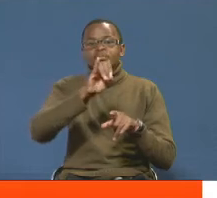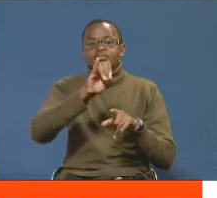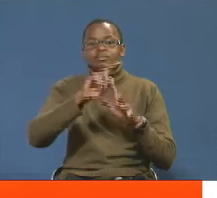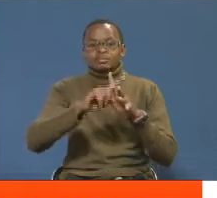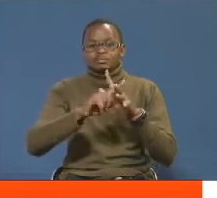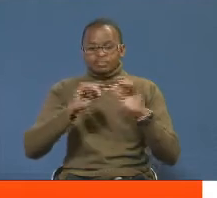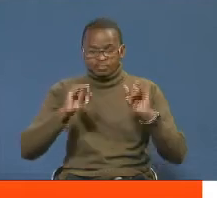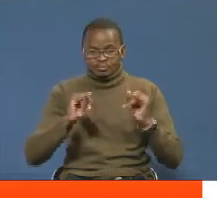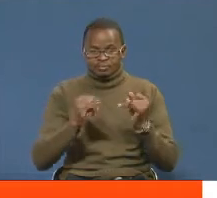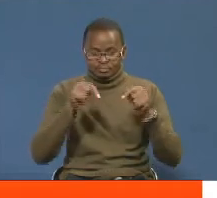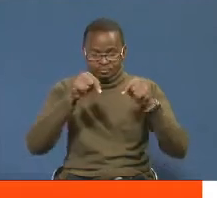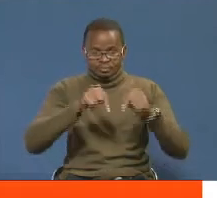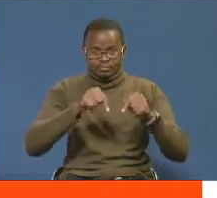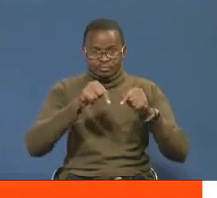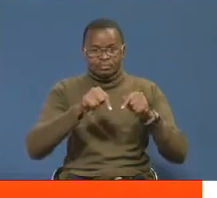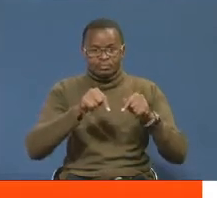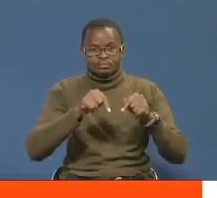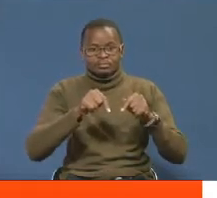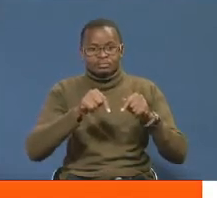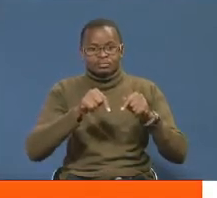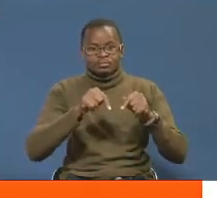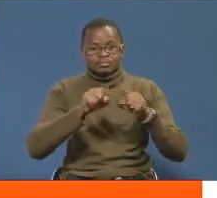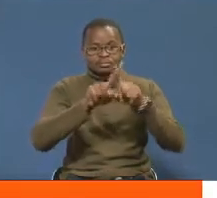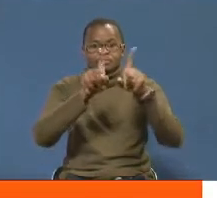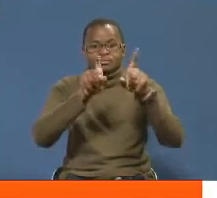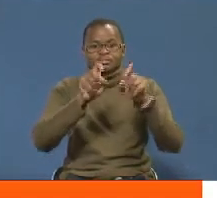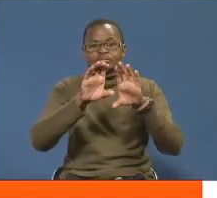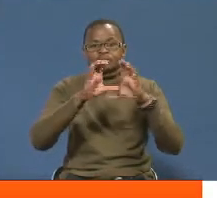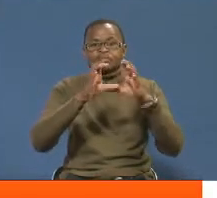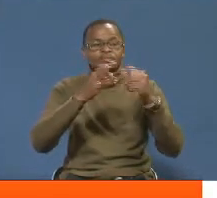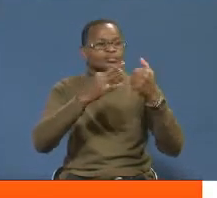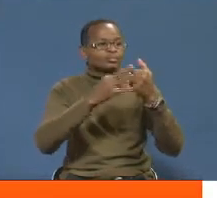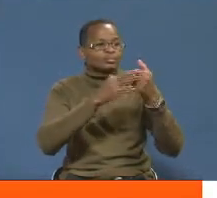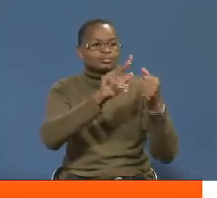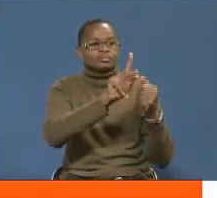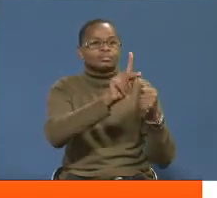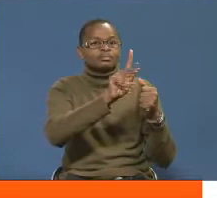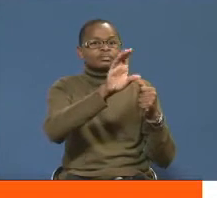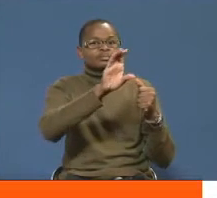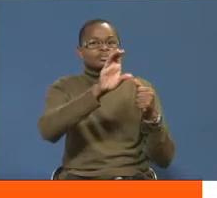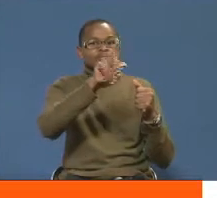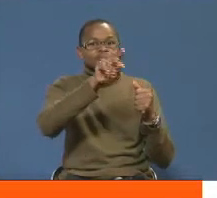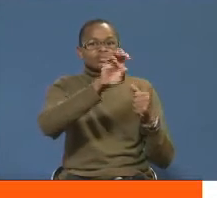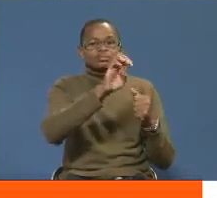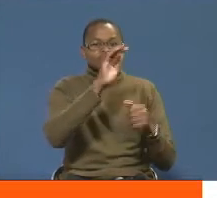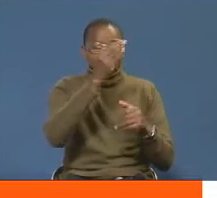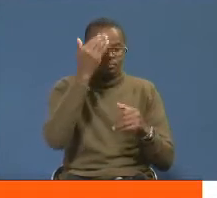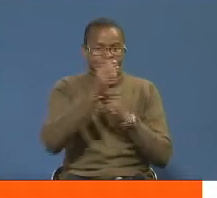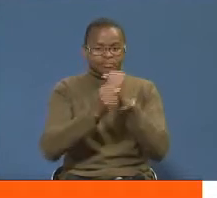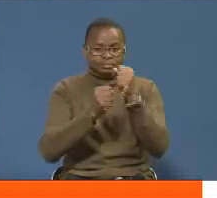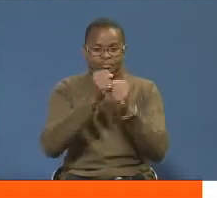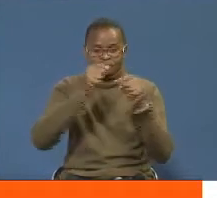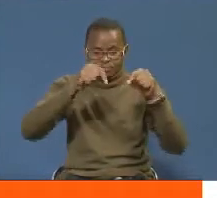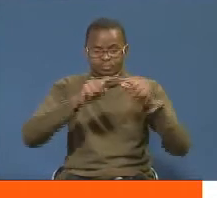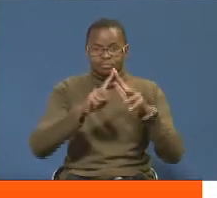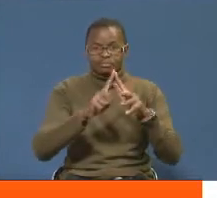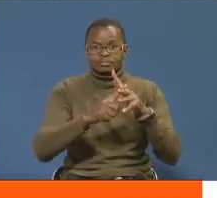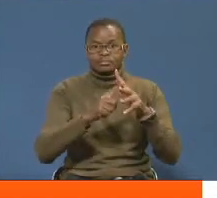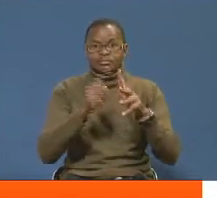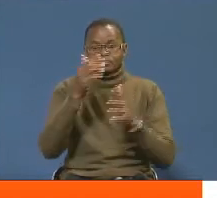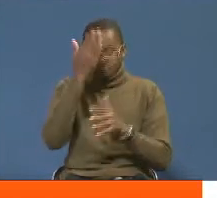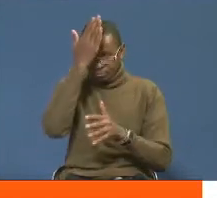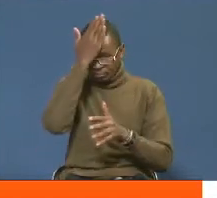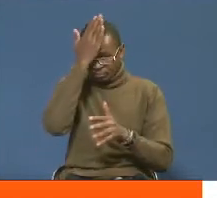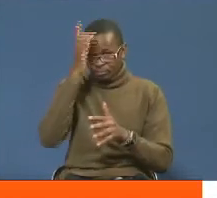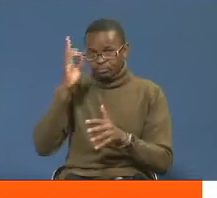Sinatunaanza tarifa yutu kusikuhia lewa mbapo, mtiani wadarasa la nane KCPU liukufanyike mwakajana umeanza leo jumatatu kote